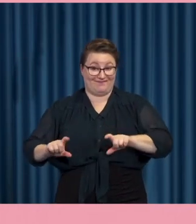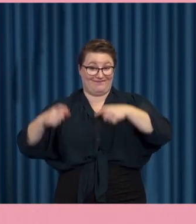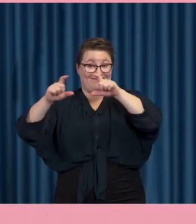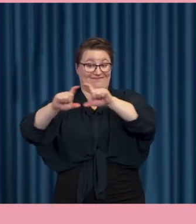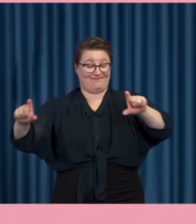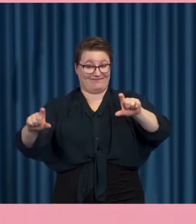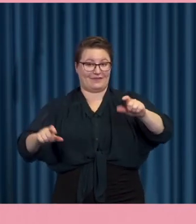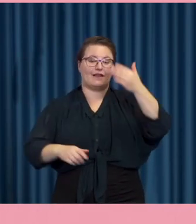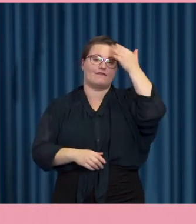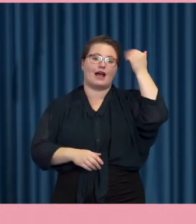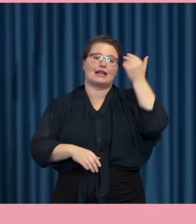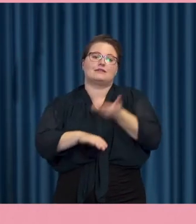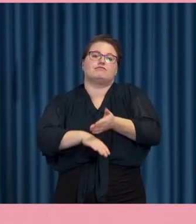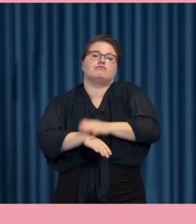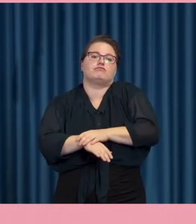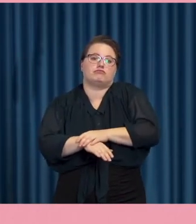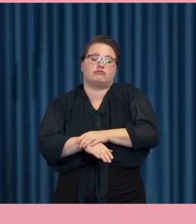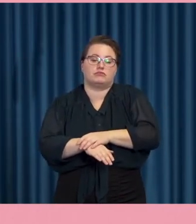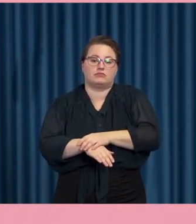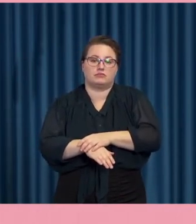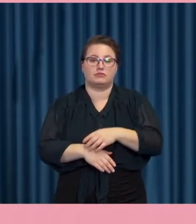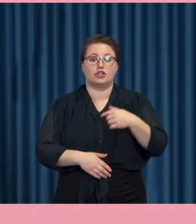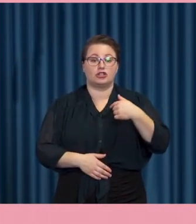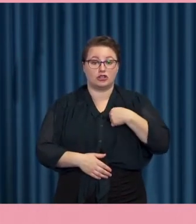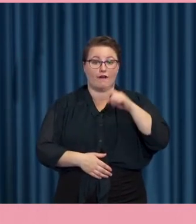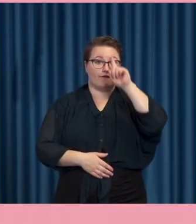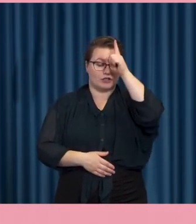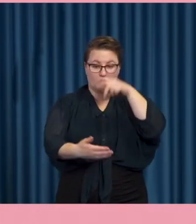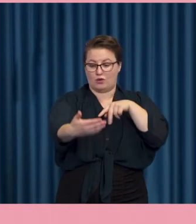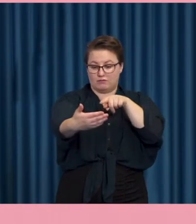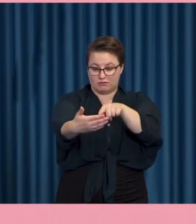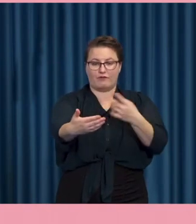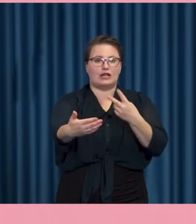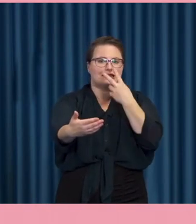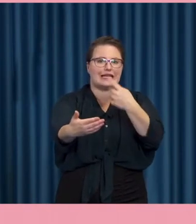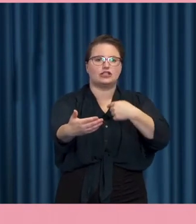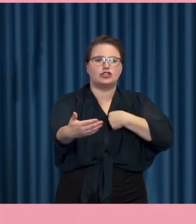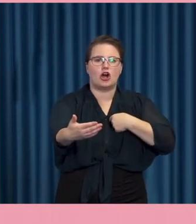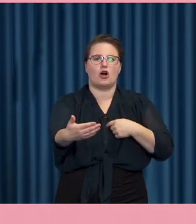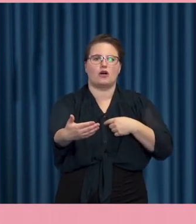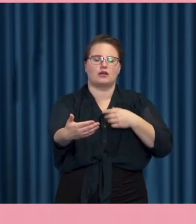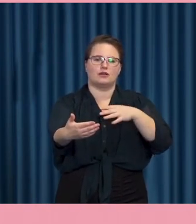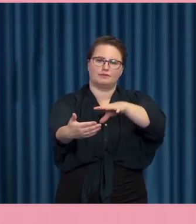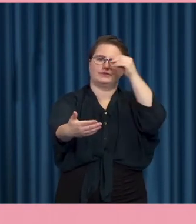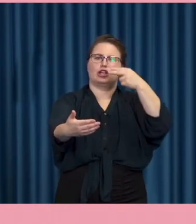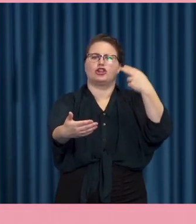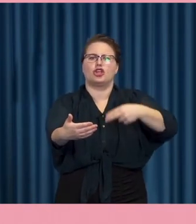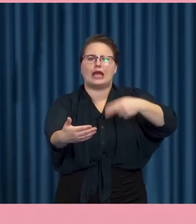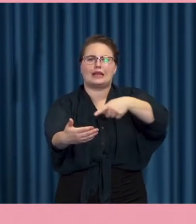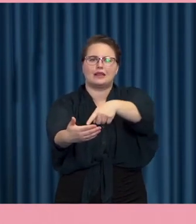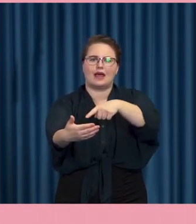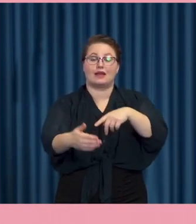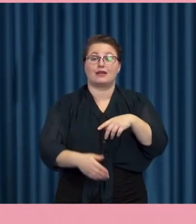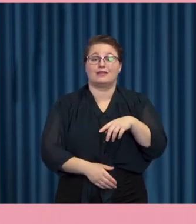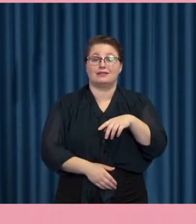Och förstå vad jag ser kunna tolka nyheter källkritik använda